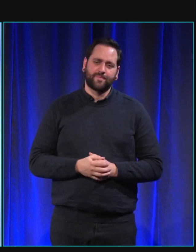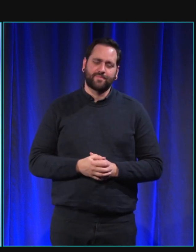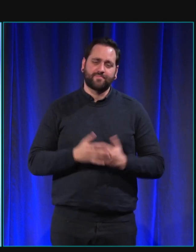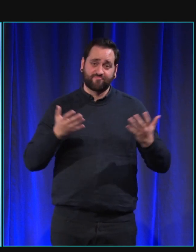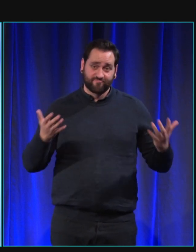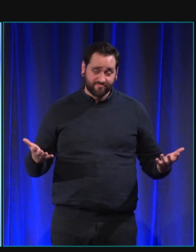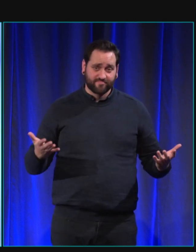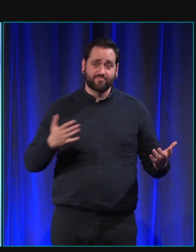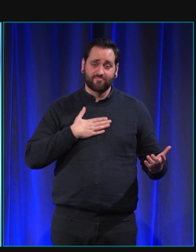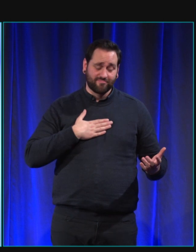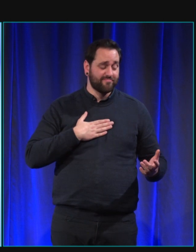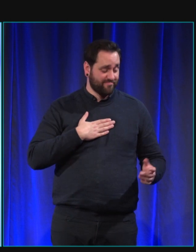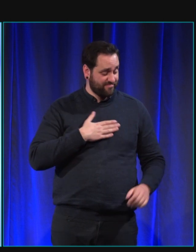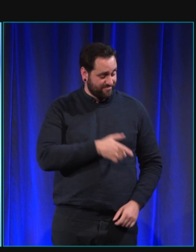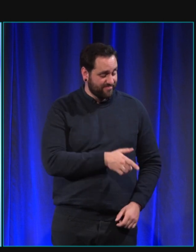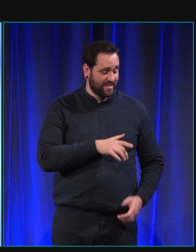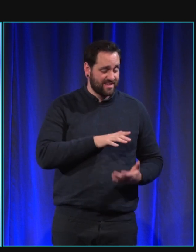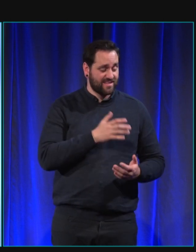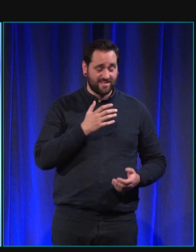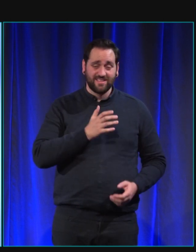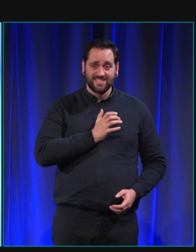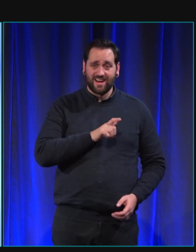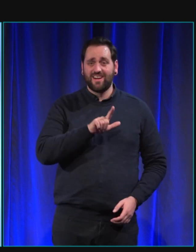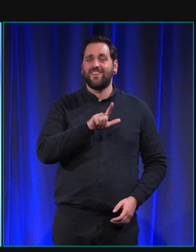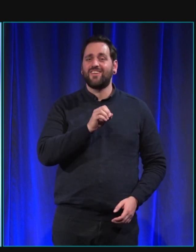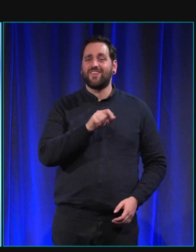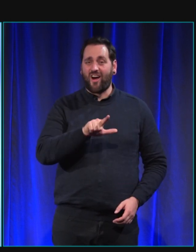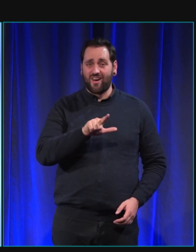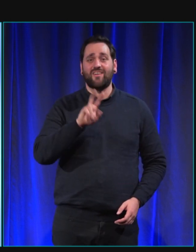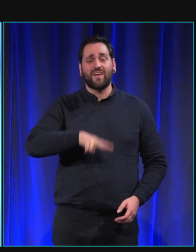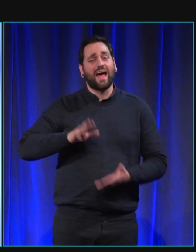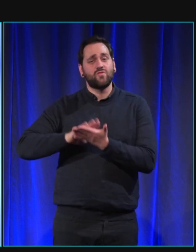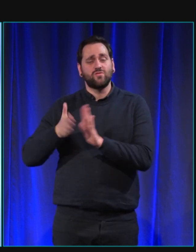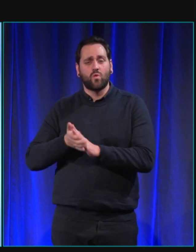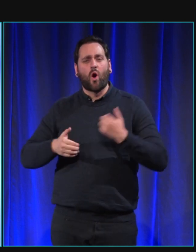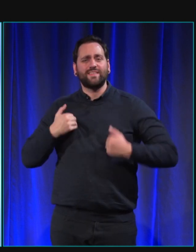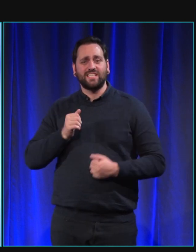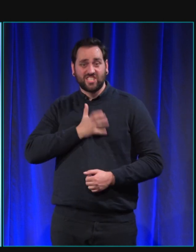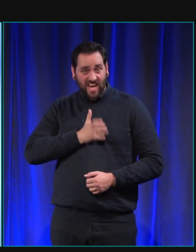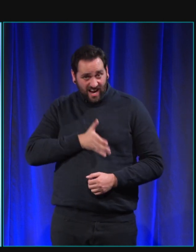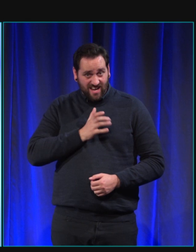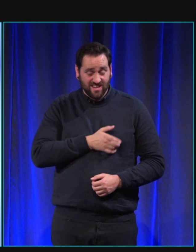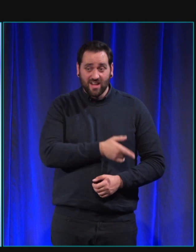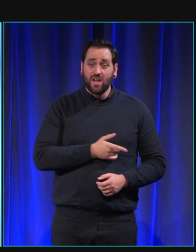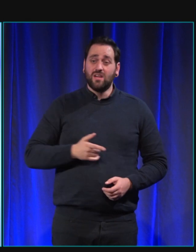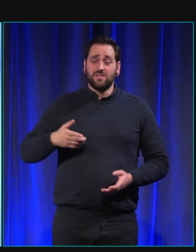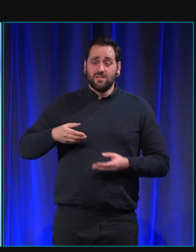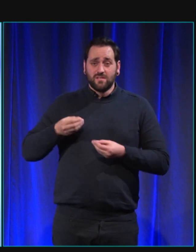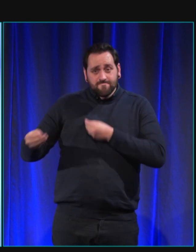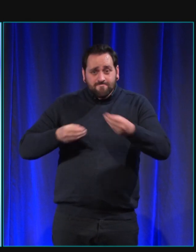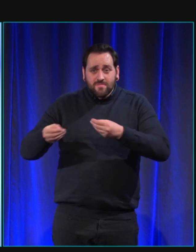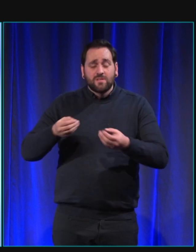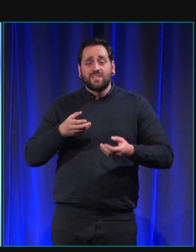LOL est la 2000ème chien remis parents du chien donc c'est une association nationale qui remet